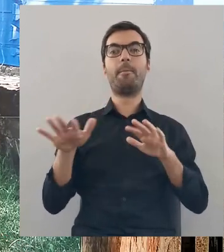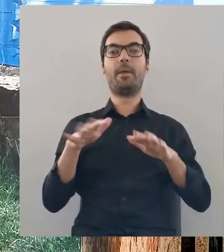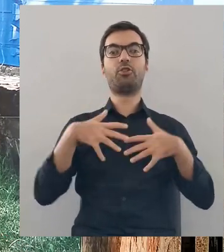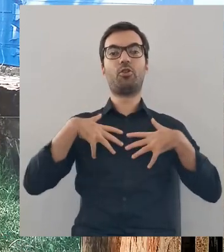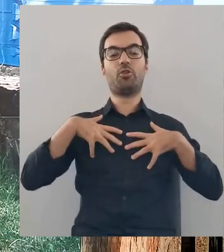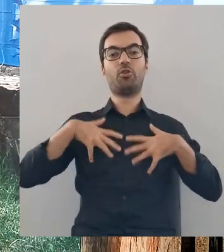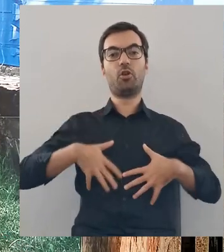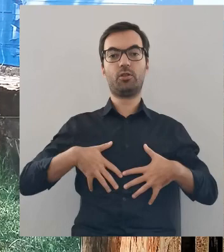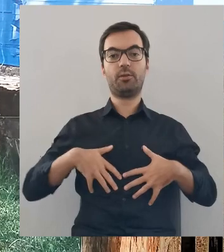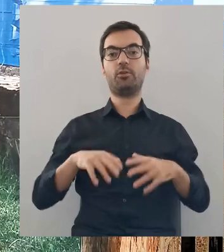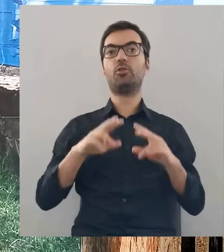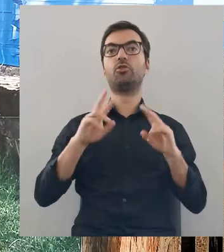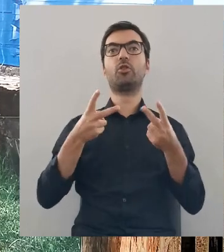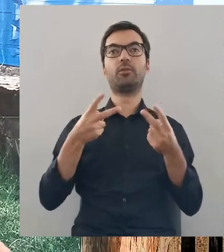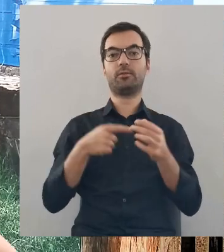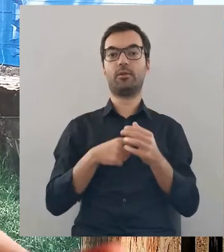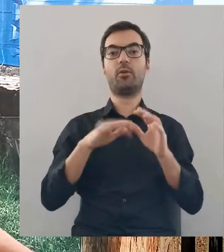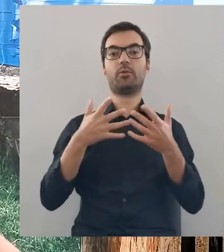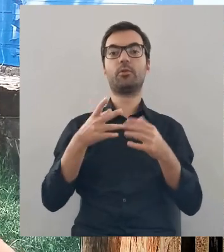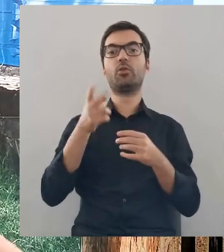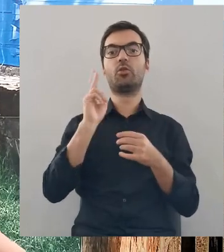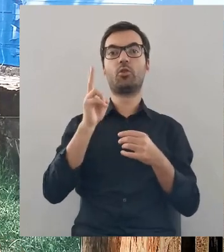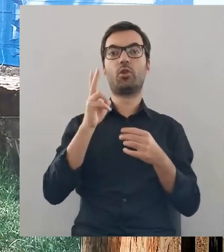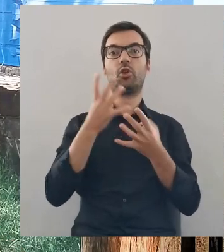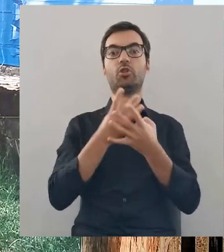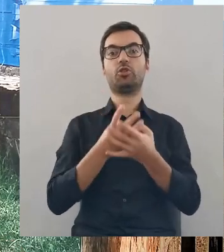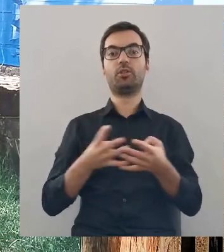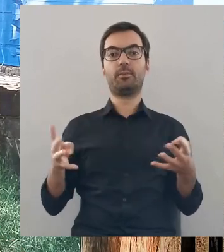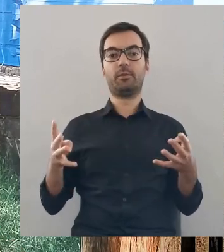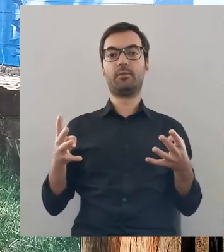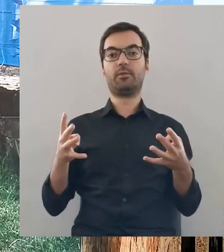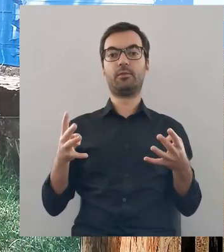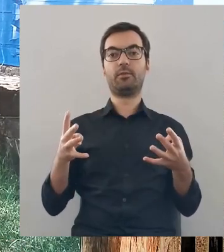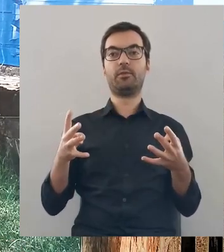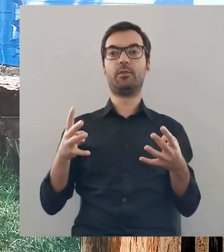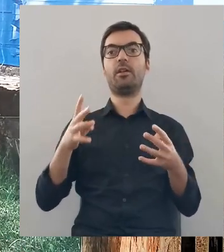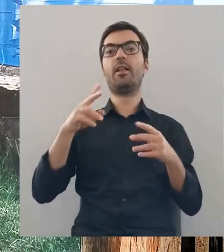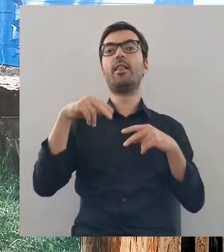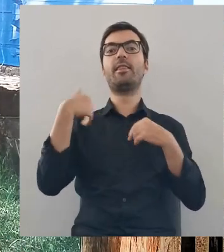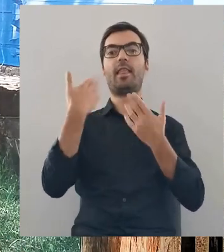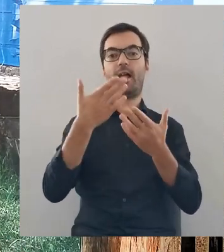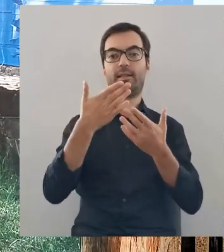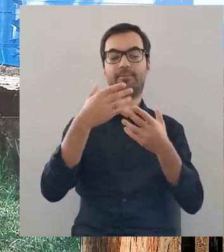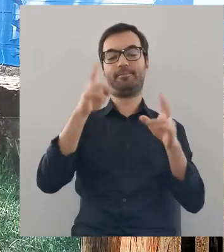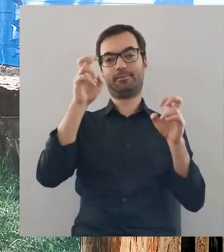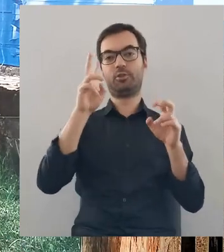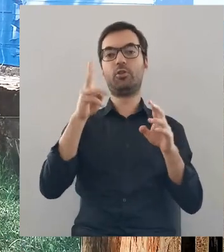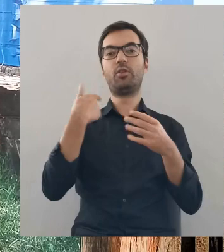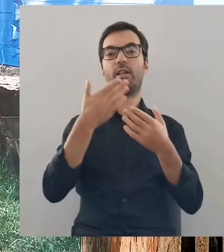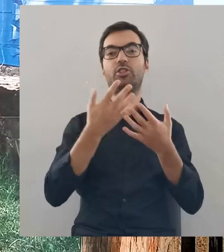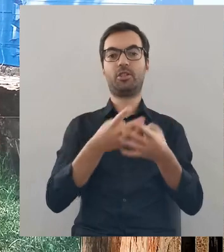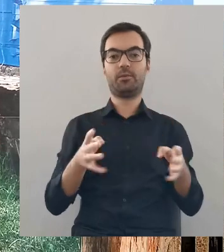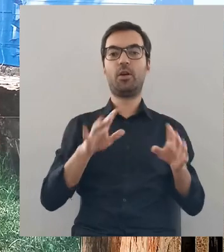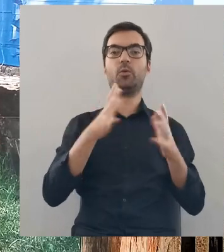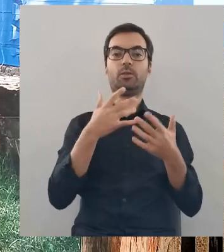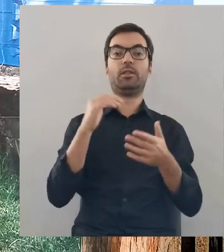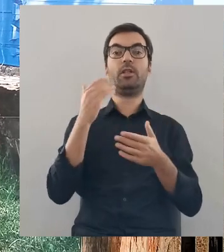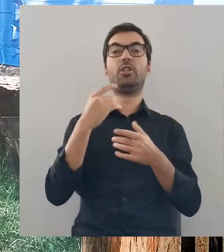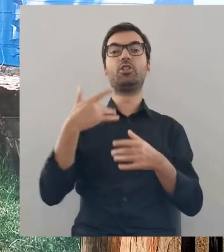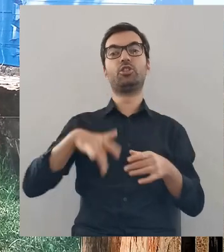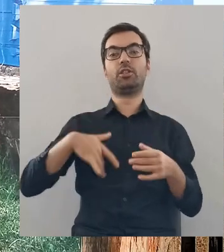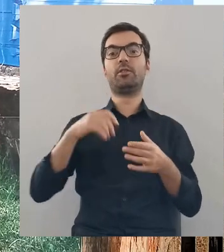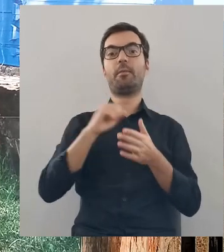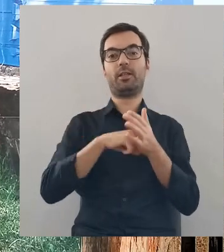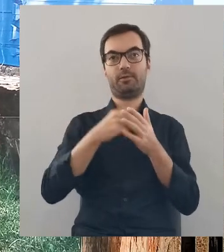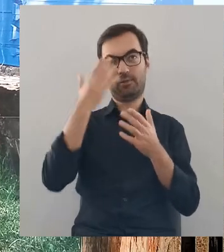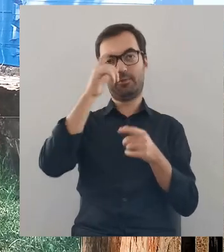tożsamość tego miejsca określało to, kto ziemię na danym terenie mógł nadawać. No i tak, w księstwie